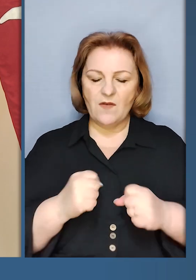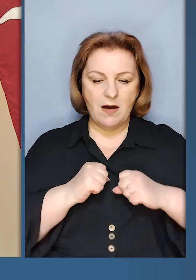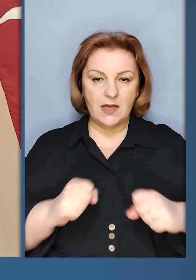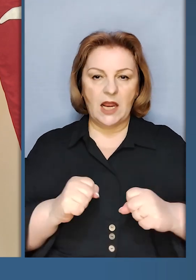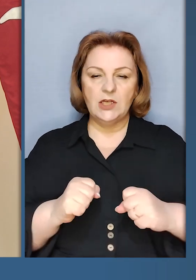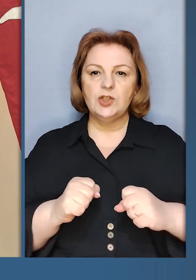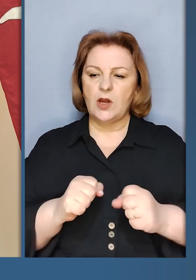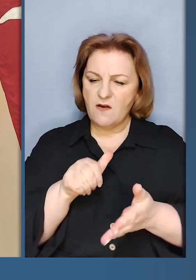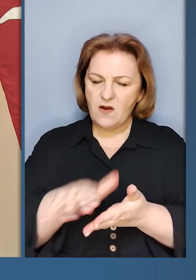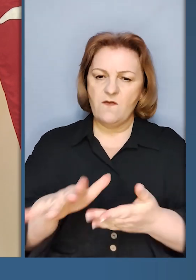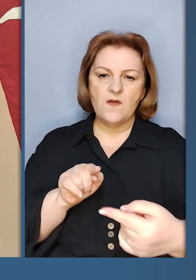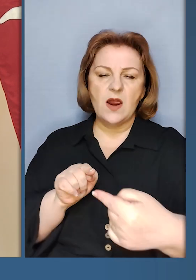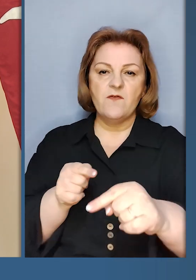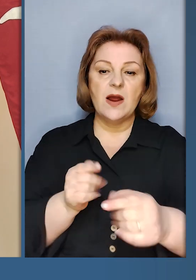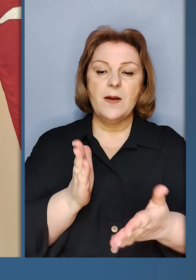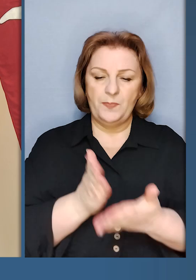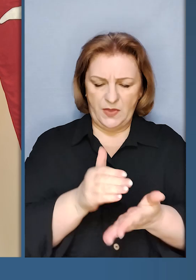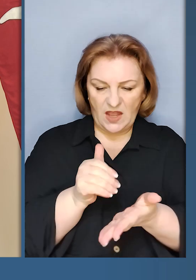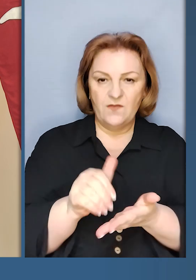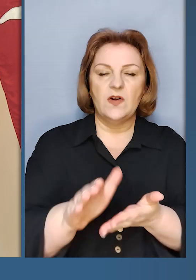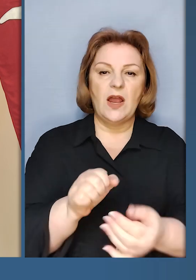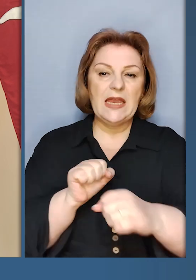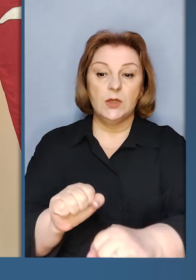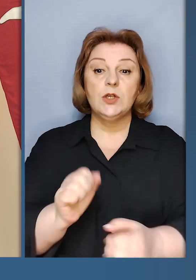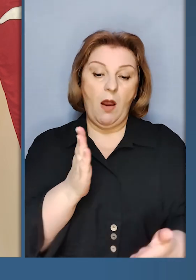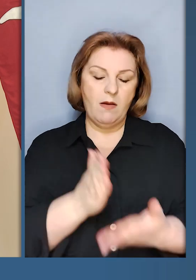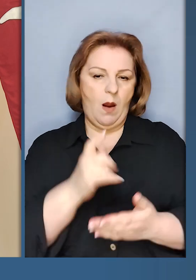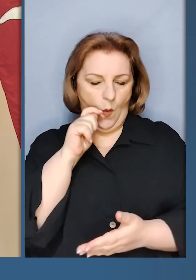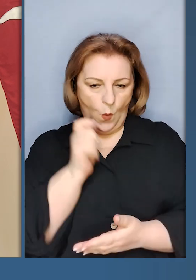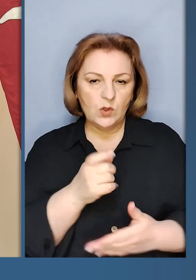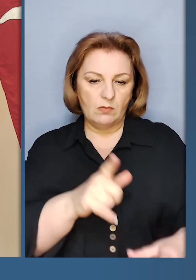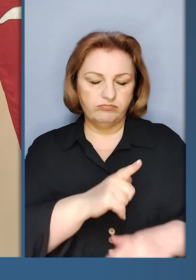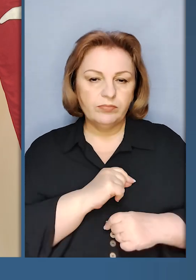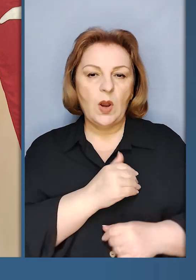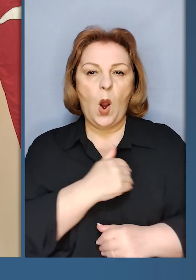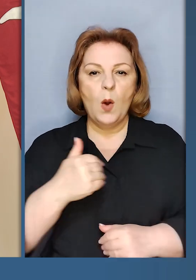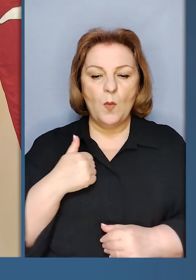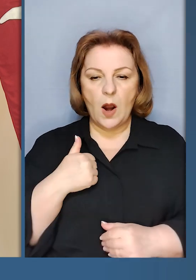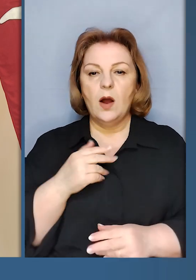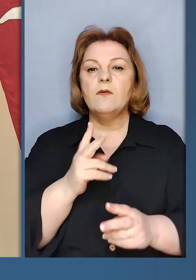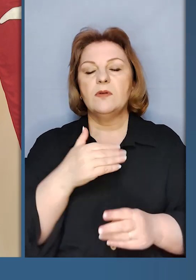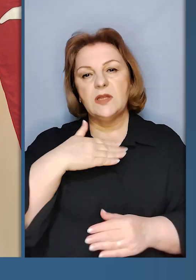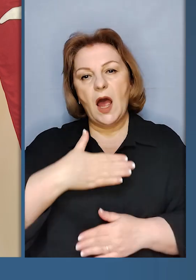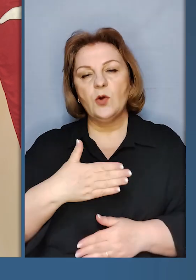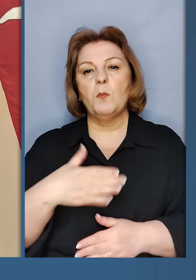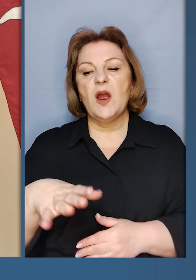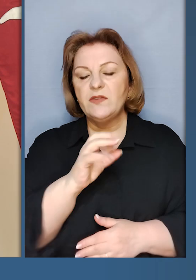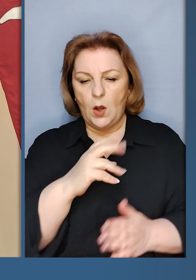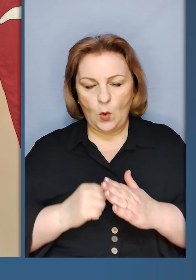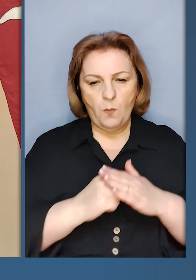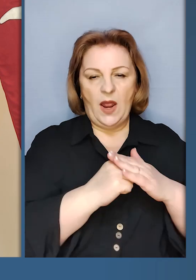рішучий відпір, є відсіч, є Україна. Ми дякуємо всім, які підтримують Україну і